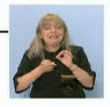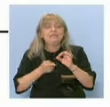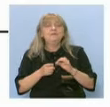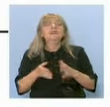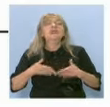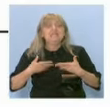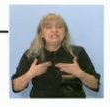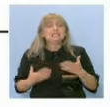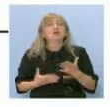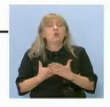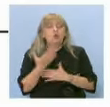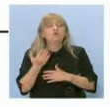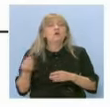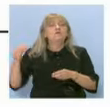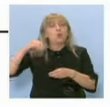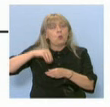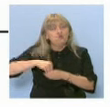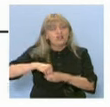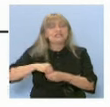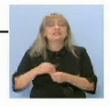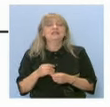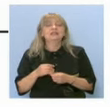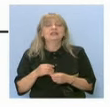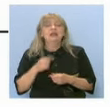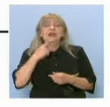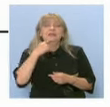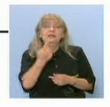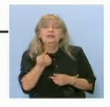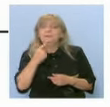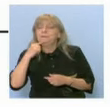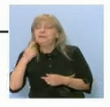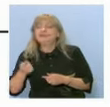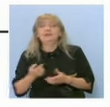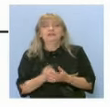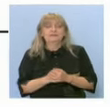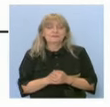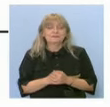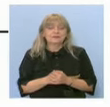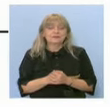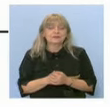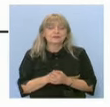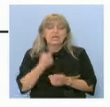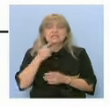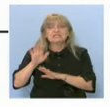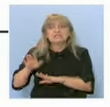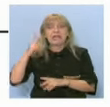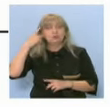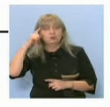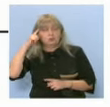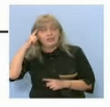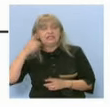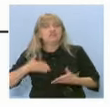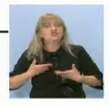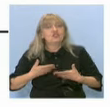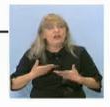искат отново да участват, т.е. отново да бъдат попитани, отново е някой да ги попита за тяхното мнение, за тяхните